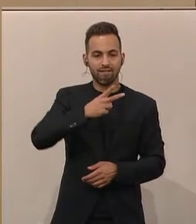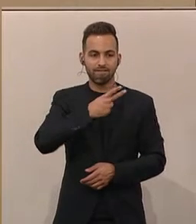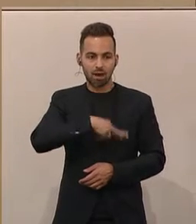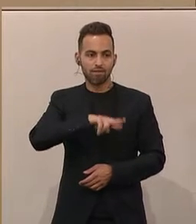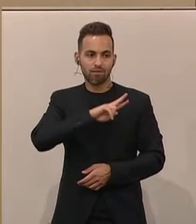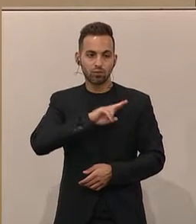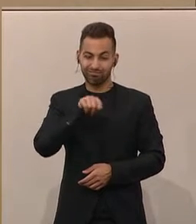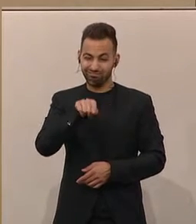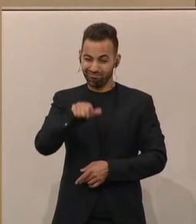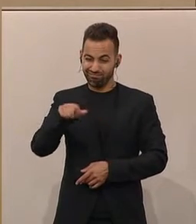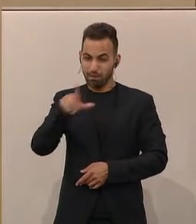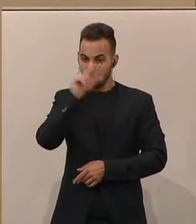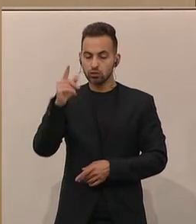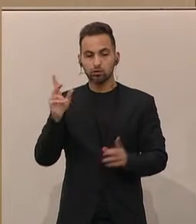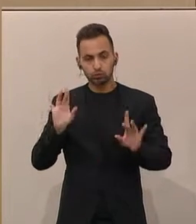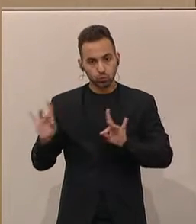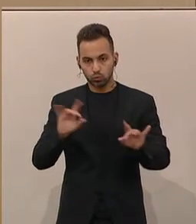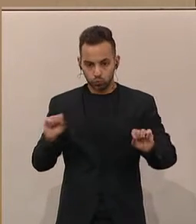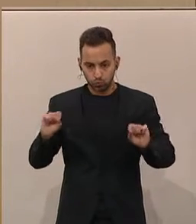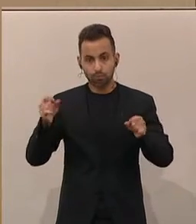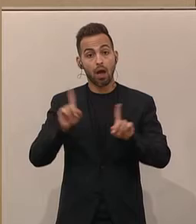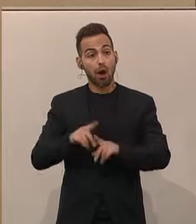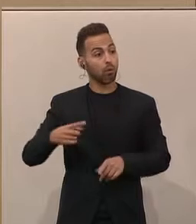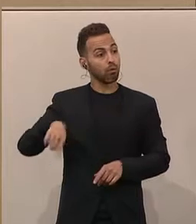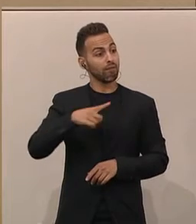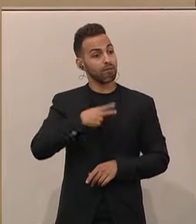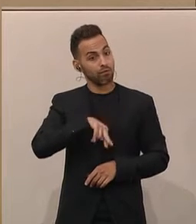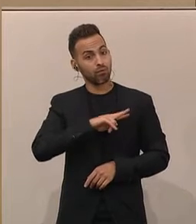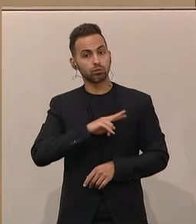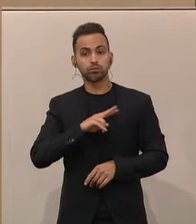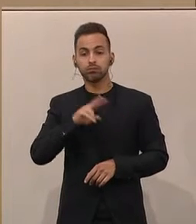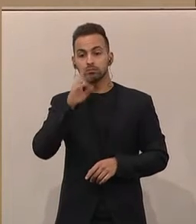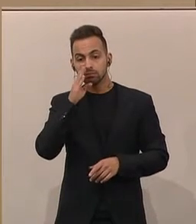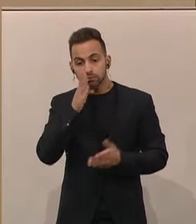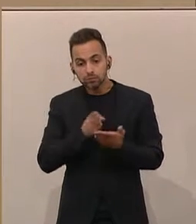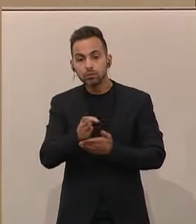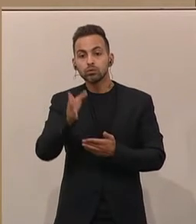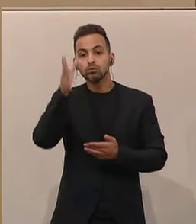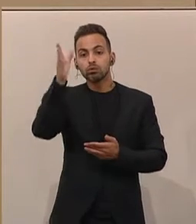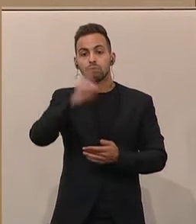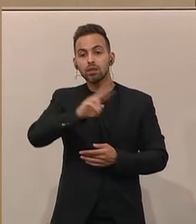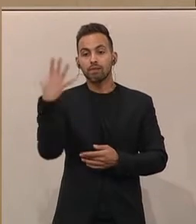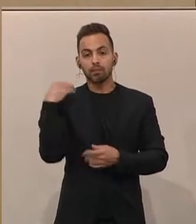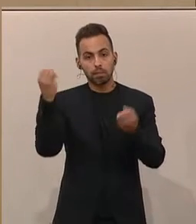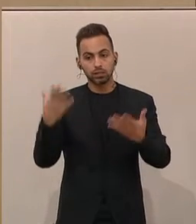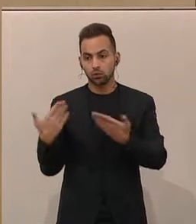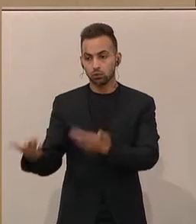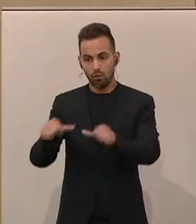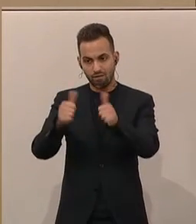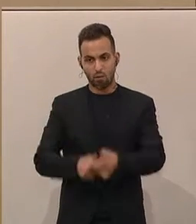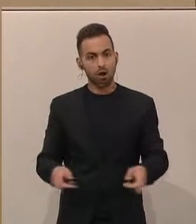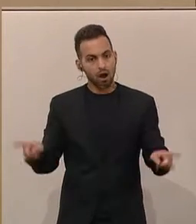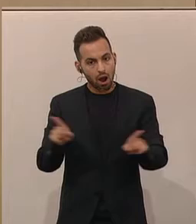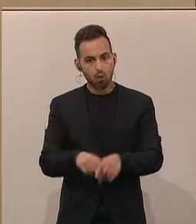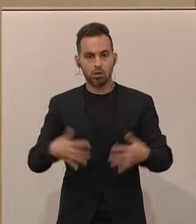Verantwortung, für diese Menschen etwas zu tun. Es ist aber auch unsere Verantwortung, danach zu trachten, dass so etwas nie wieder vorkommen kann, dass man